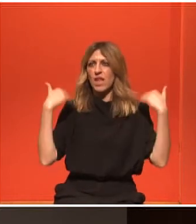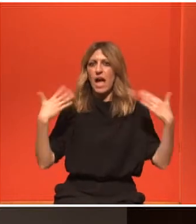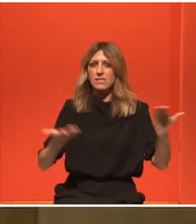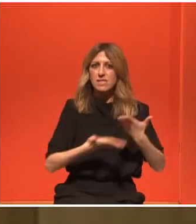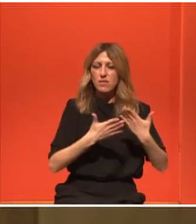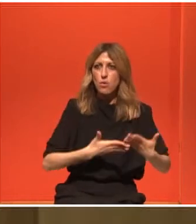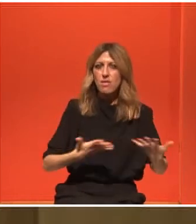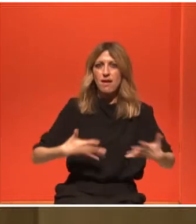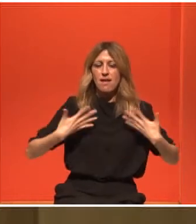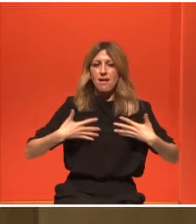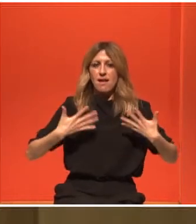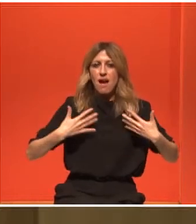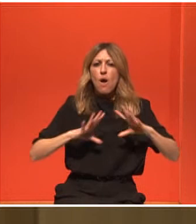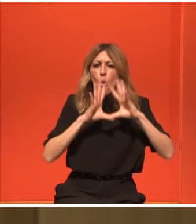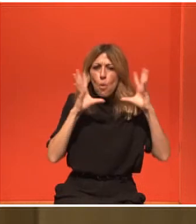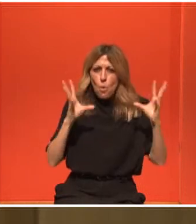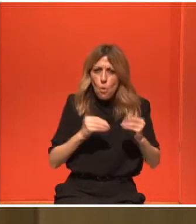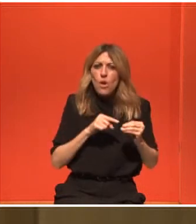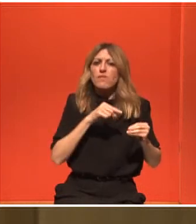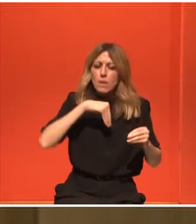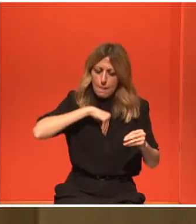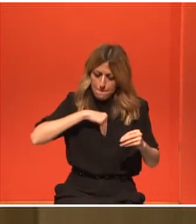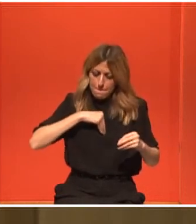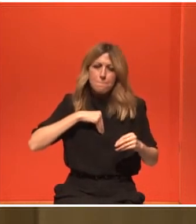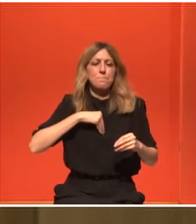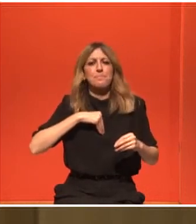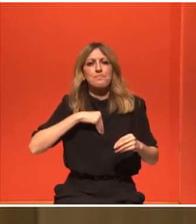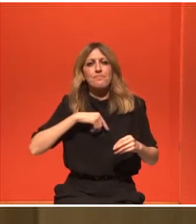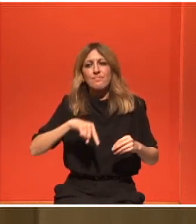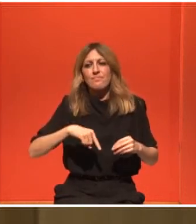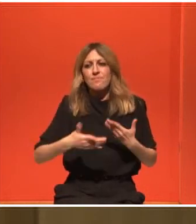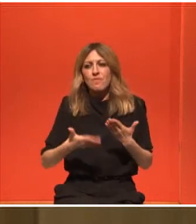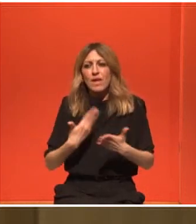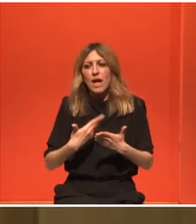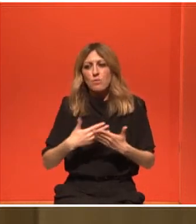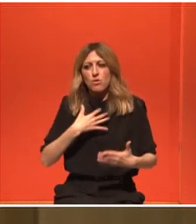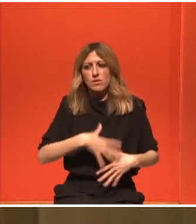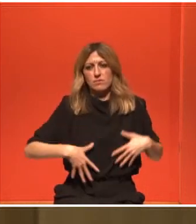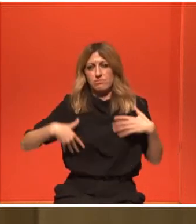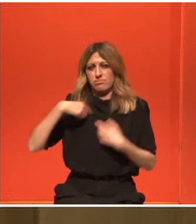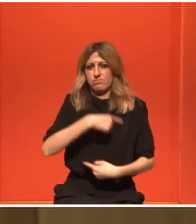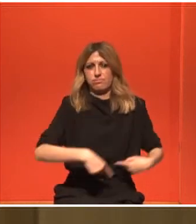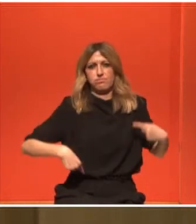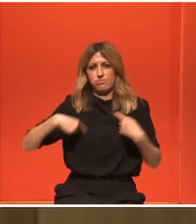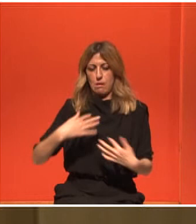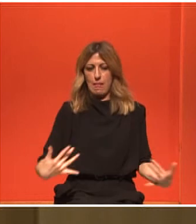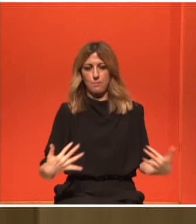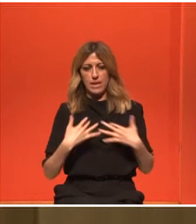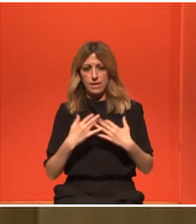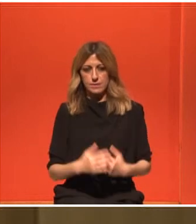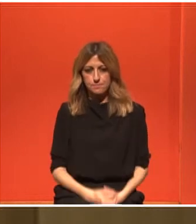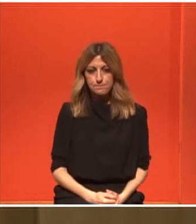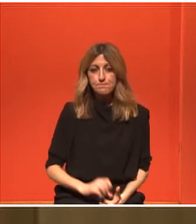πάμε γρήγορα στις ερωτήσεις, γιατί έχουμε πάρα πολλές και θα προσπαθήσω να τις έχουμε ξεπεράσει και τον χρόνο για 10 λεπτά. Ποια είδη γυμναστική